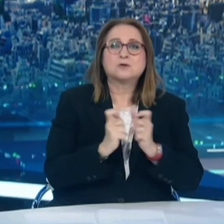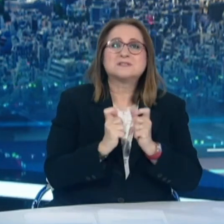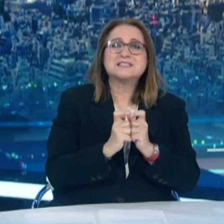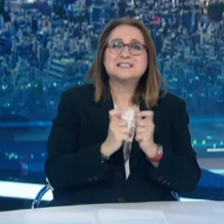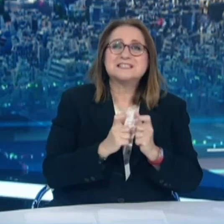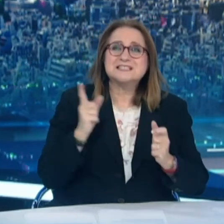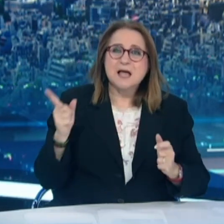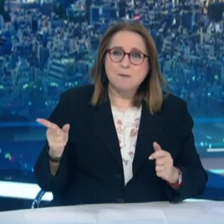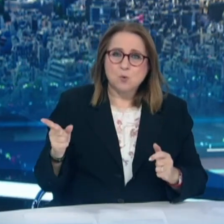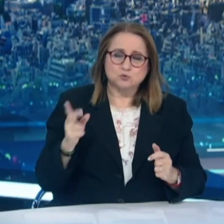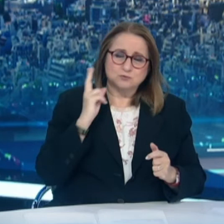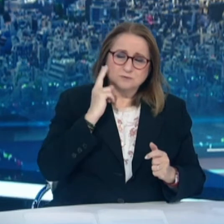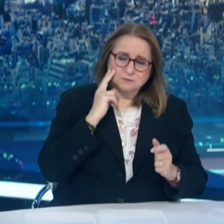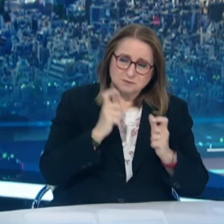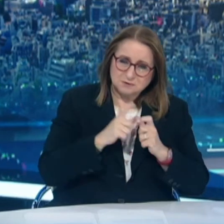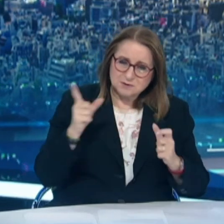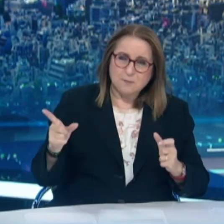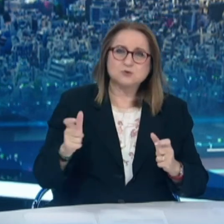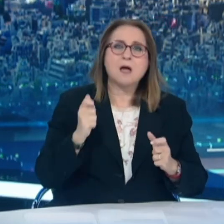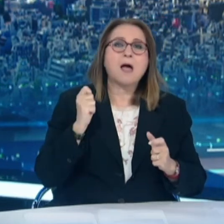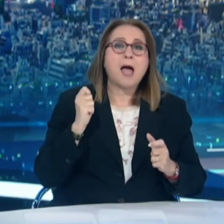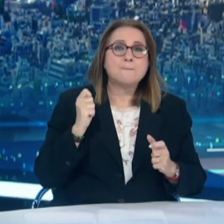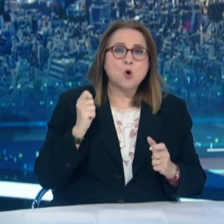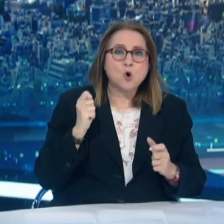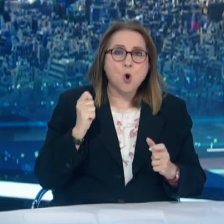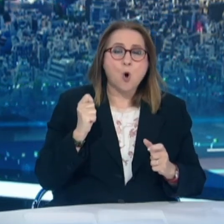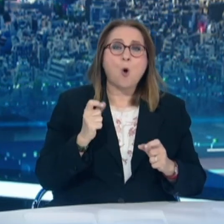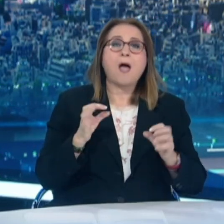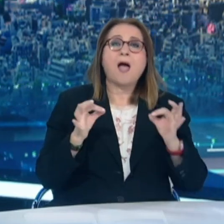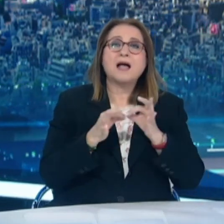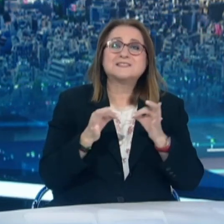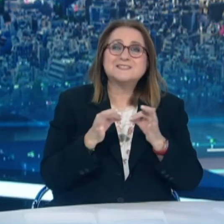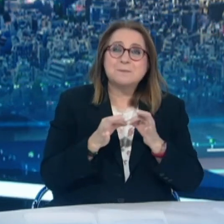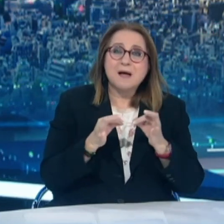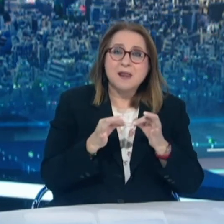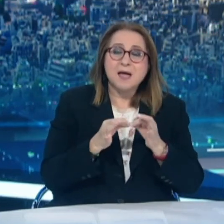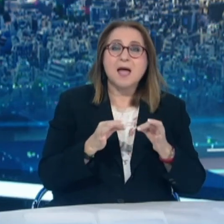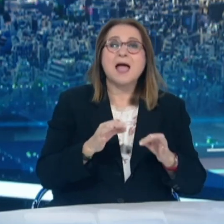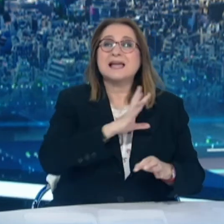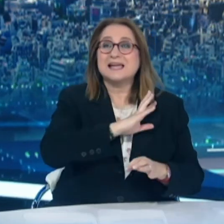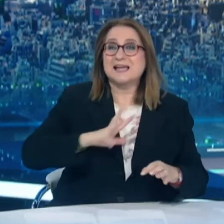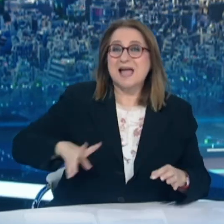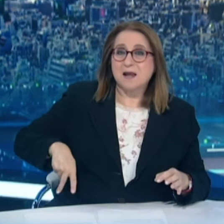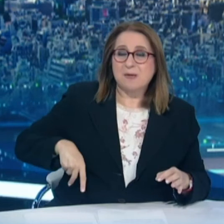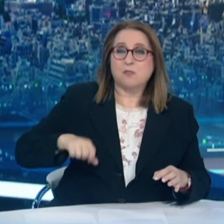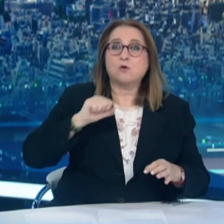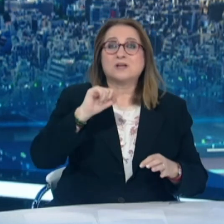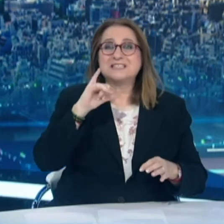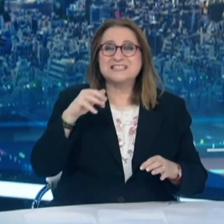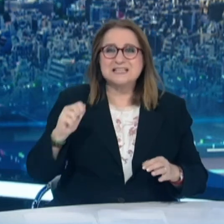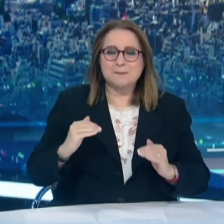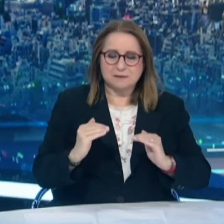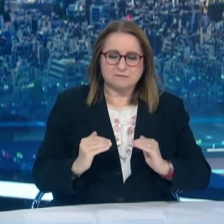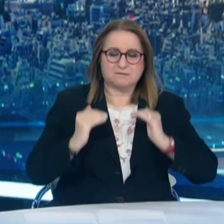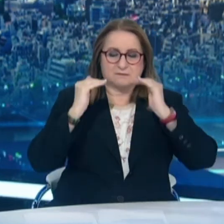Αμοργού, Αστιπάλεας, Καρπάθου, Μεγίστης, Πάτμου και Σήμης ανεβαίνουν επίπεδο και μεταφέρονται στο κίτρινο, δηλαδή στο επίπεδο